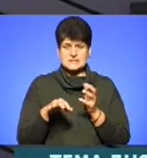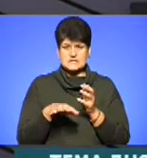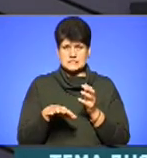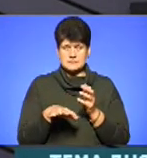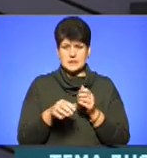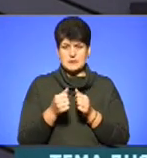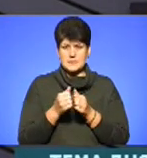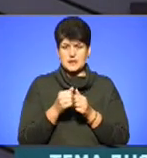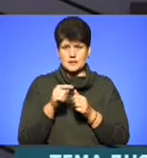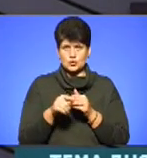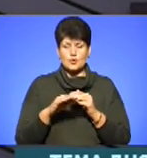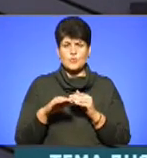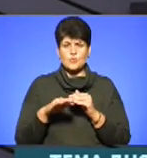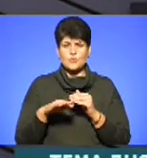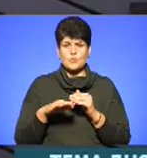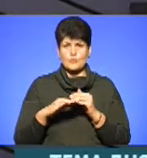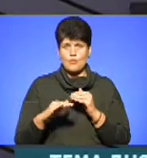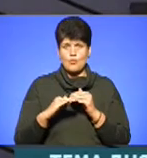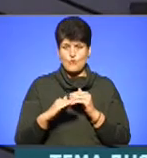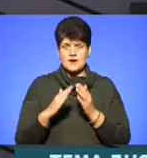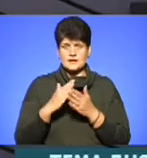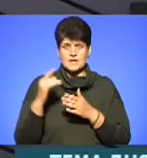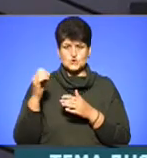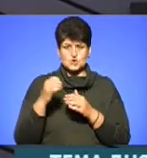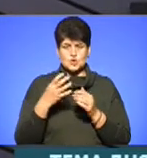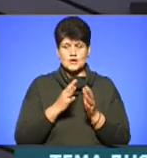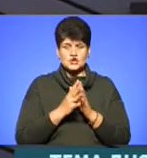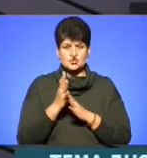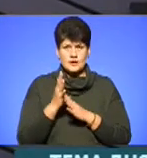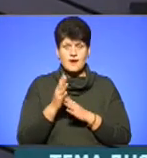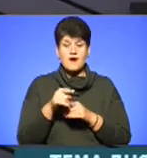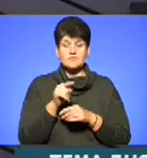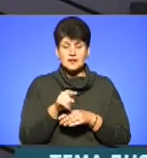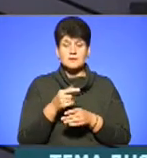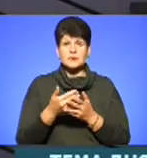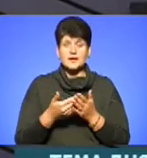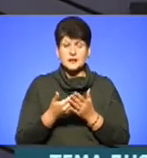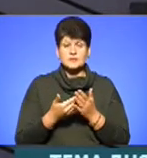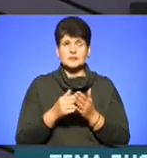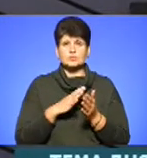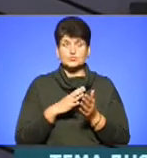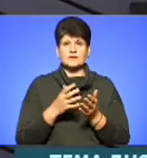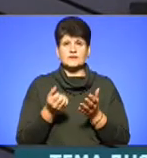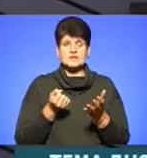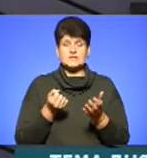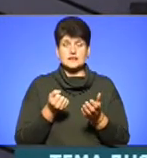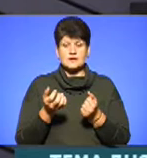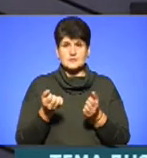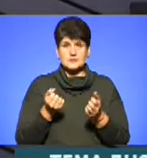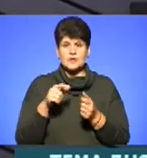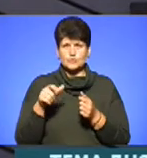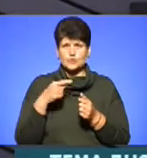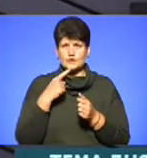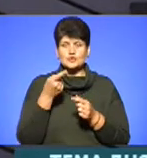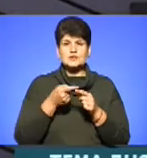біля того поля, де посіяний соняшник. А в тих зразках, де були відібрані, де люди говорили, що цей